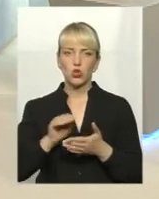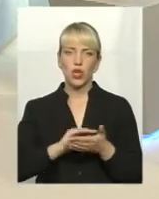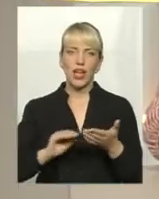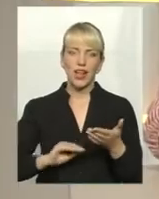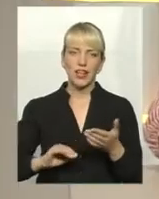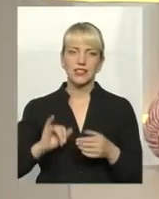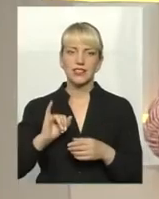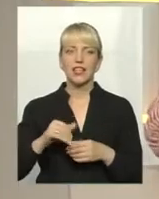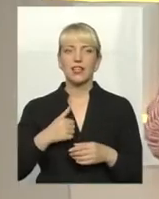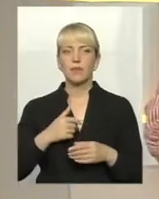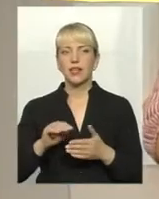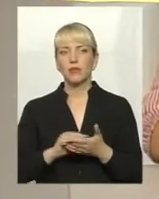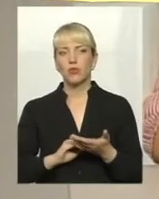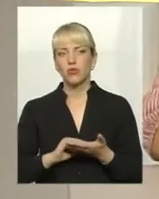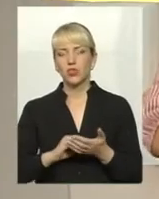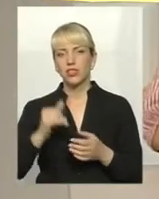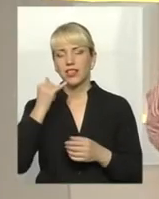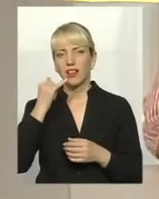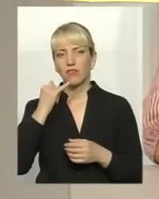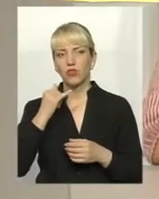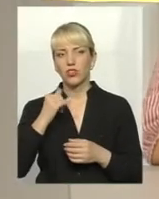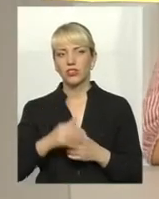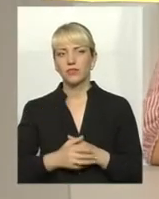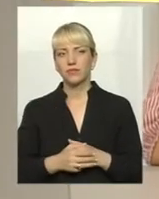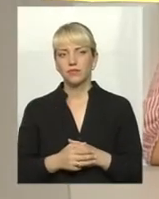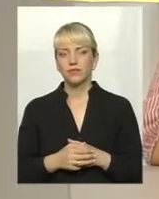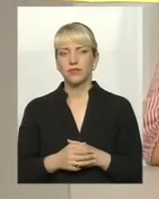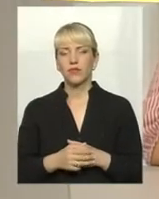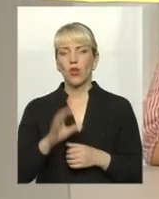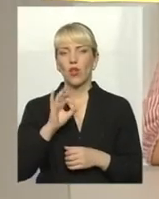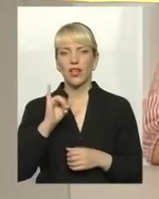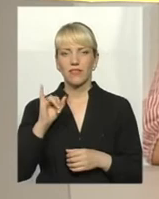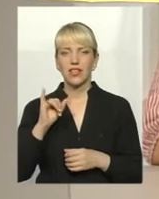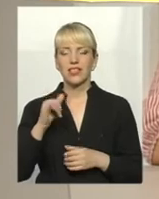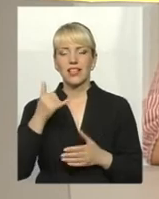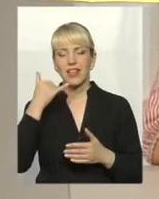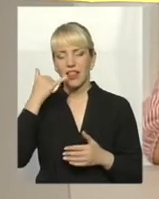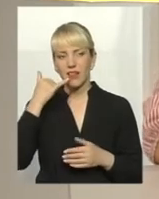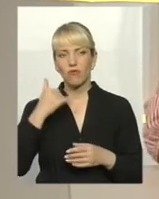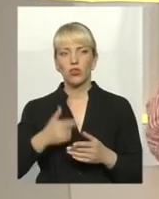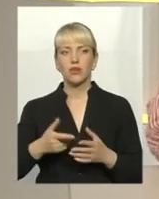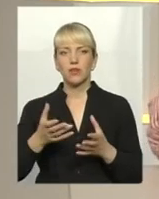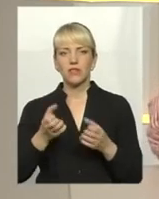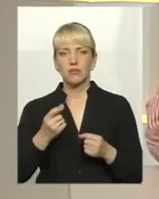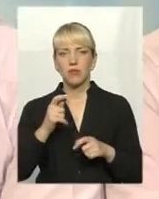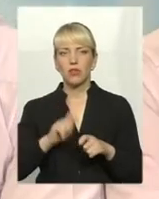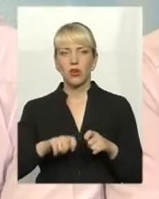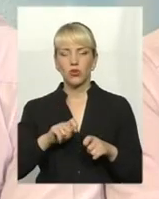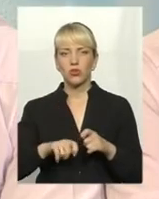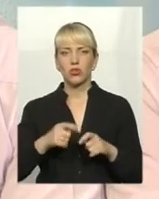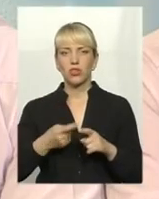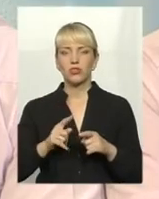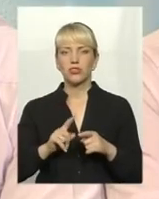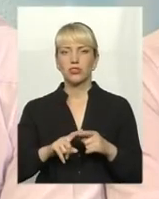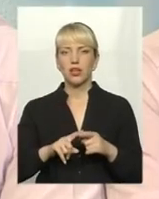все ж таки повторіть, пане Олег Іванович, ще раз телефон гарячої лінії. Ми візьмемо на контроль, я так